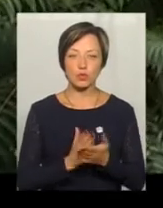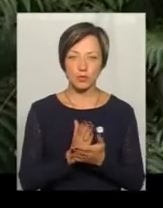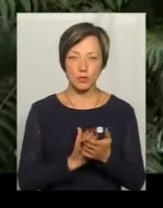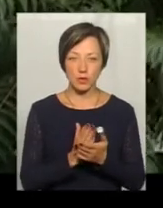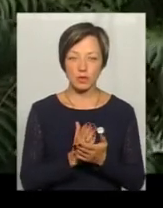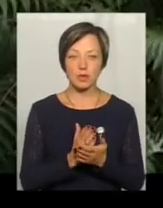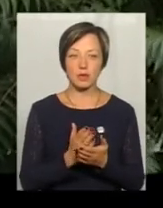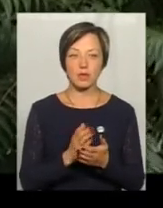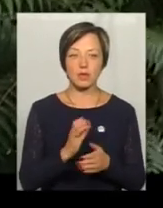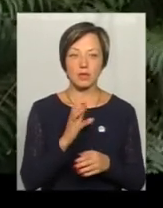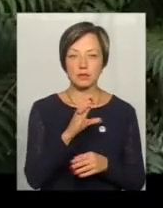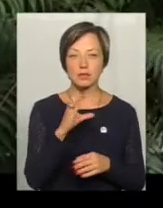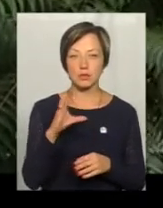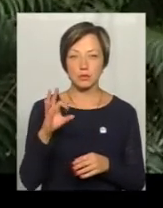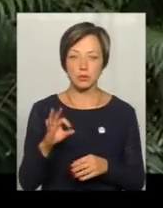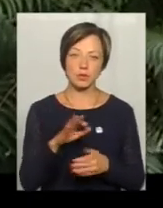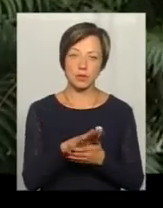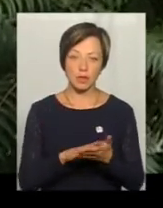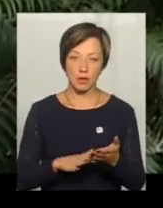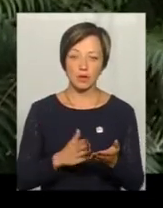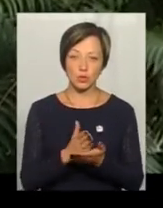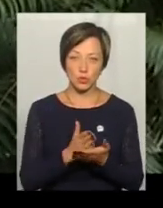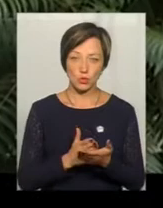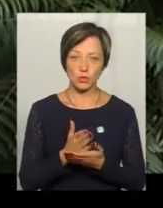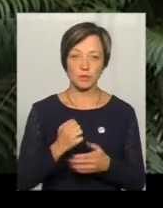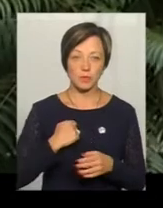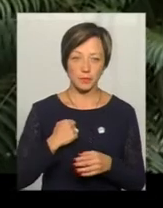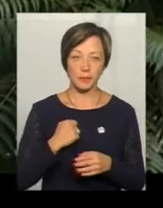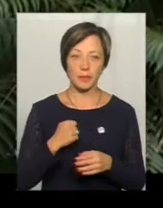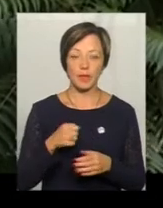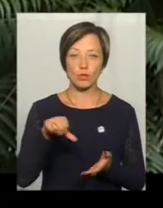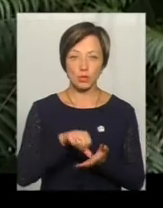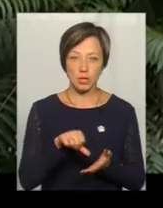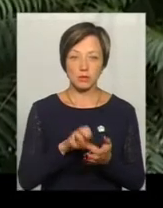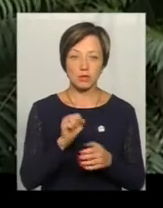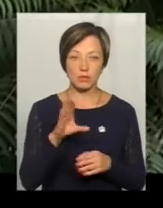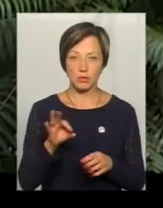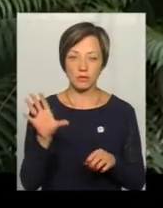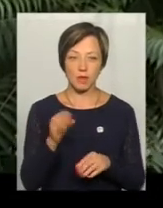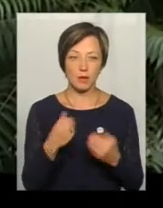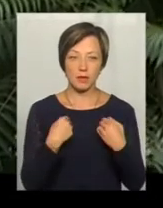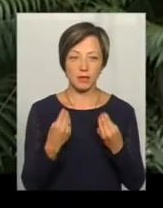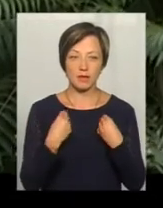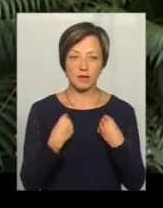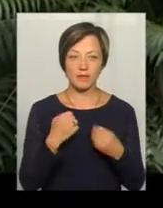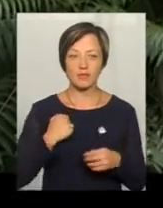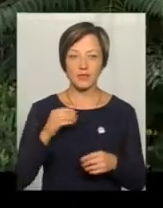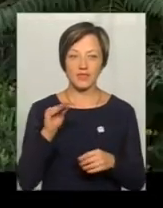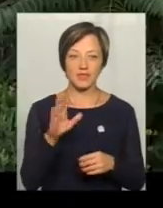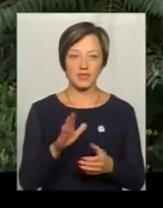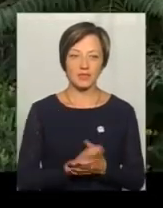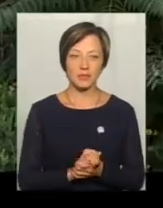службі, зараз ССО, і вони далі служать, вони є учасники, всі, всі, всі. Ну, мені не дали військового квітка.